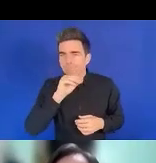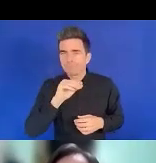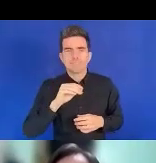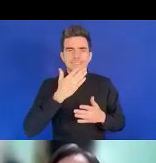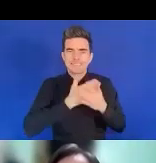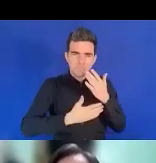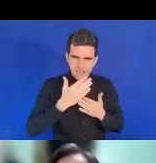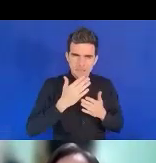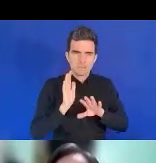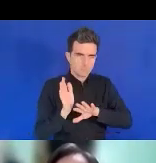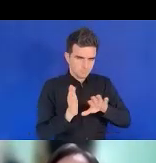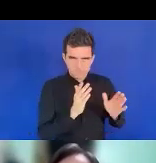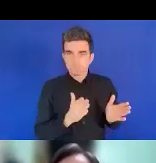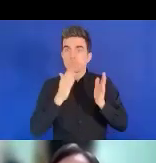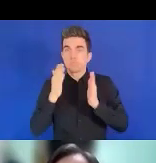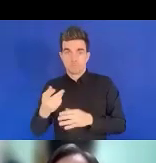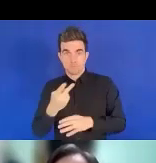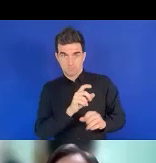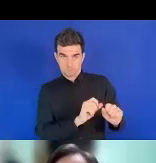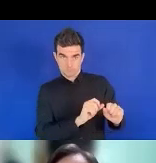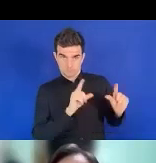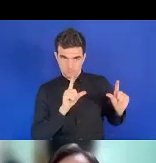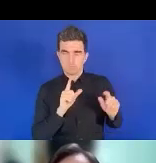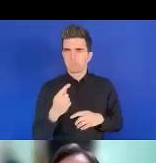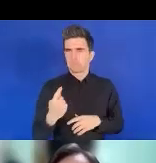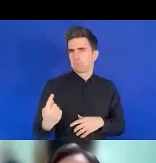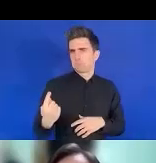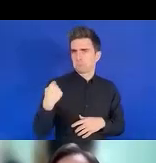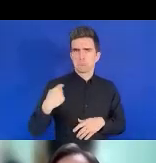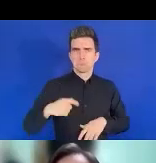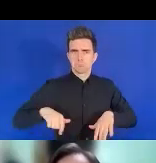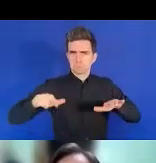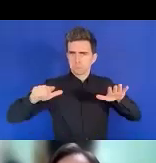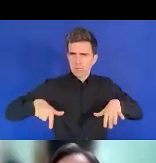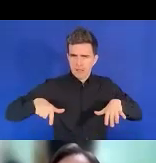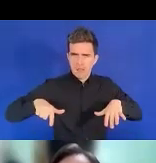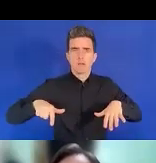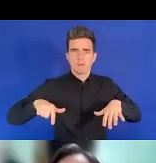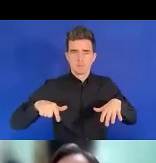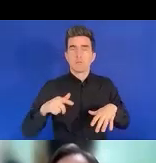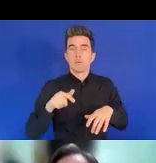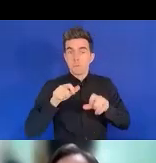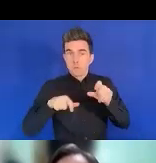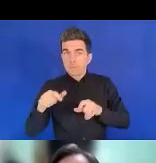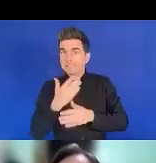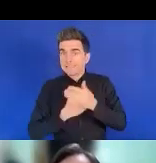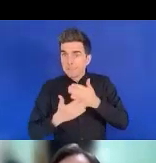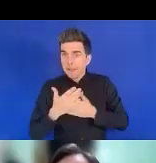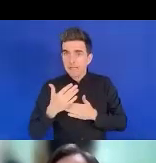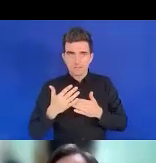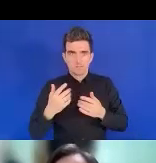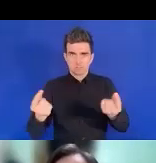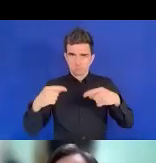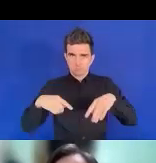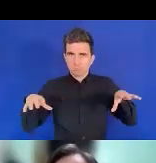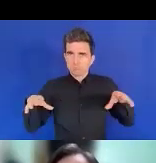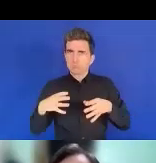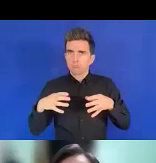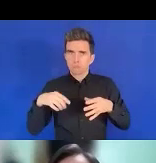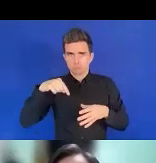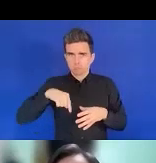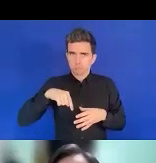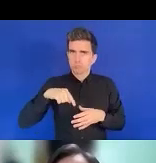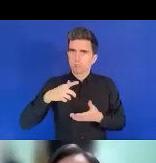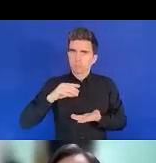handicapées de Baguio et le bureau de gestion des risques de catastrophe